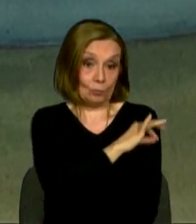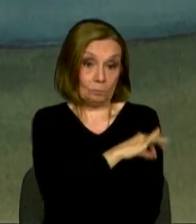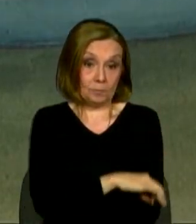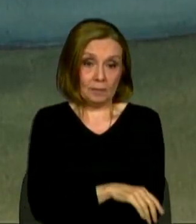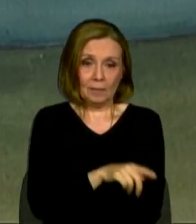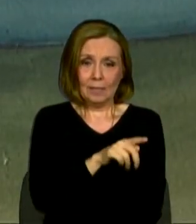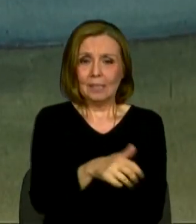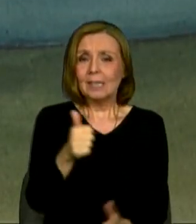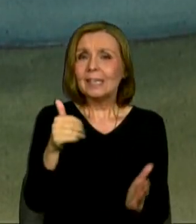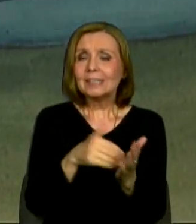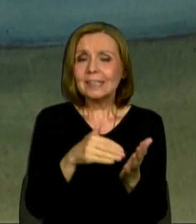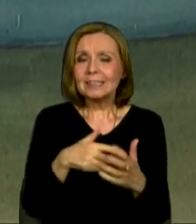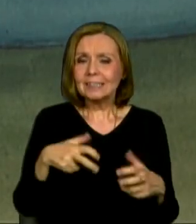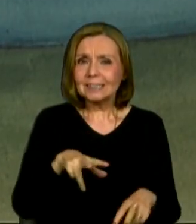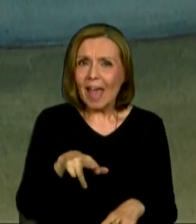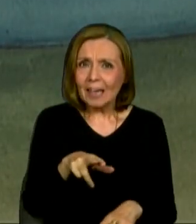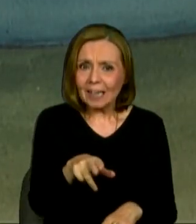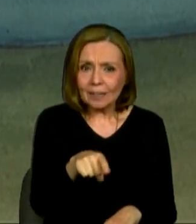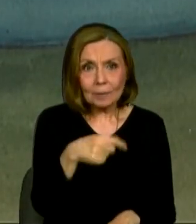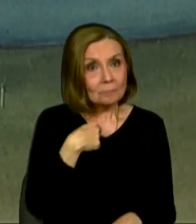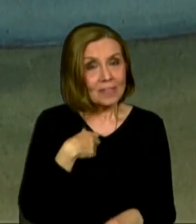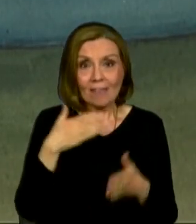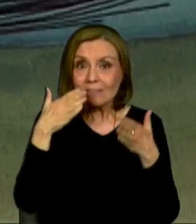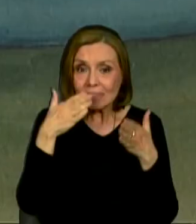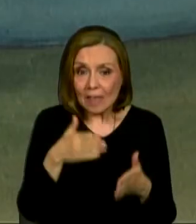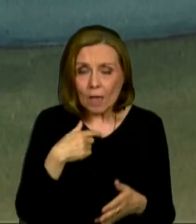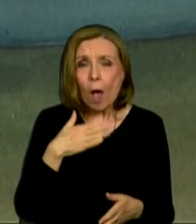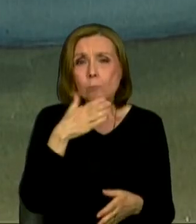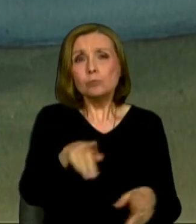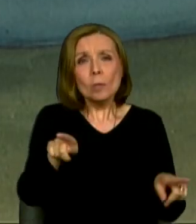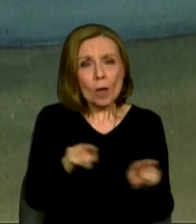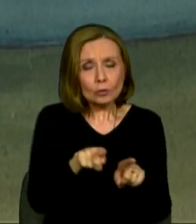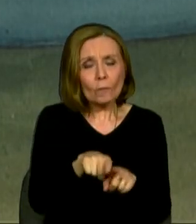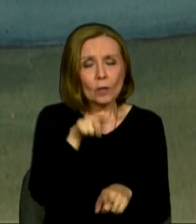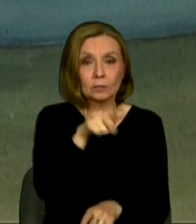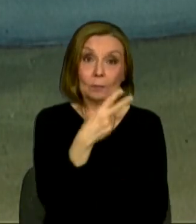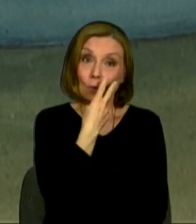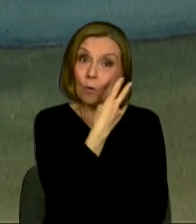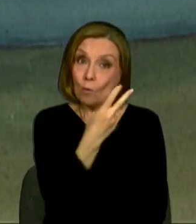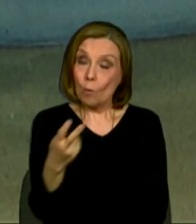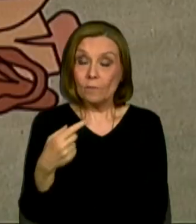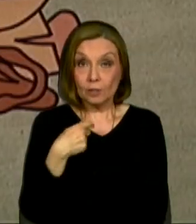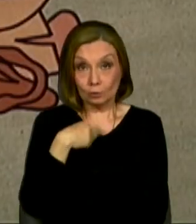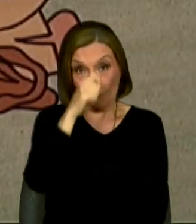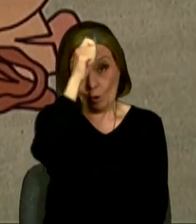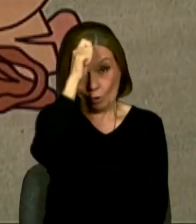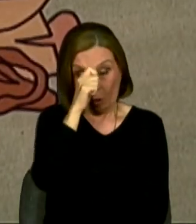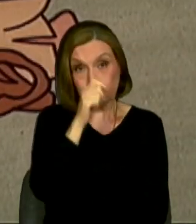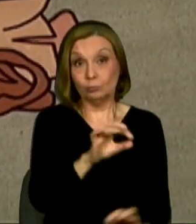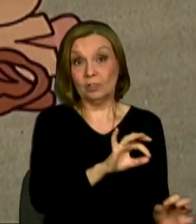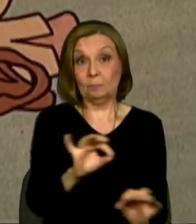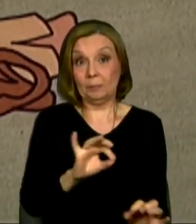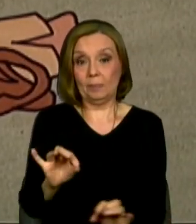Tisíc rakov Vary mi neveríš? Budem tam aj ja Keď uvidíš môj klobúčik Priprav sa